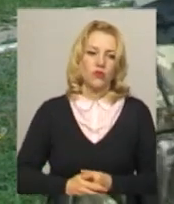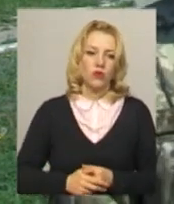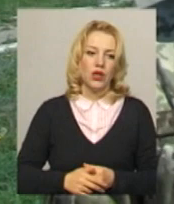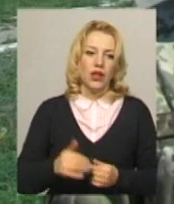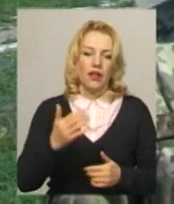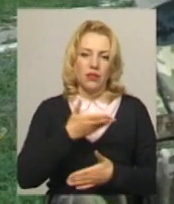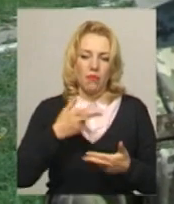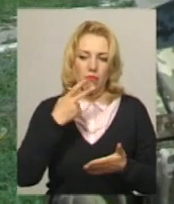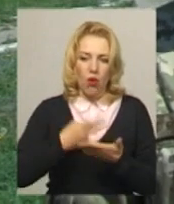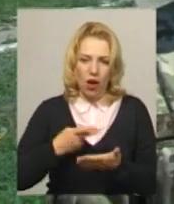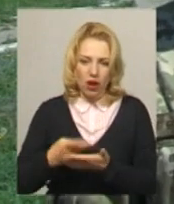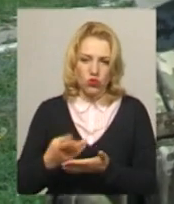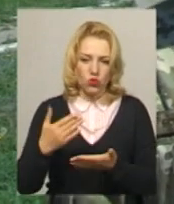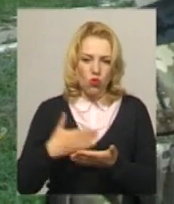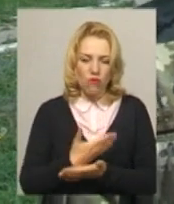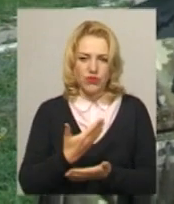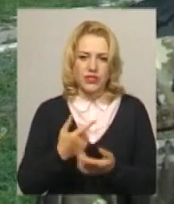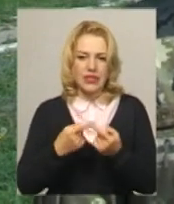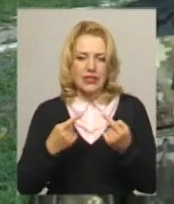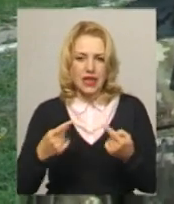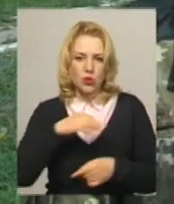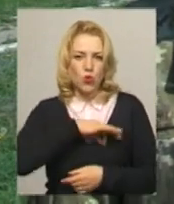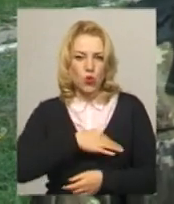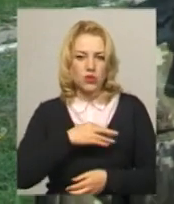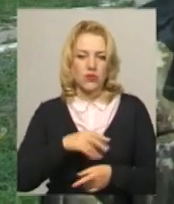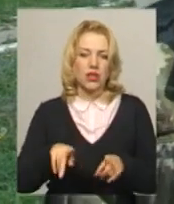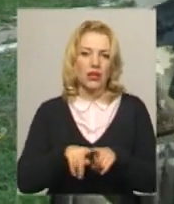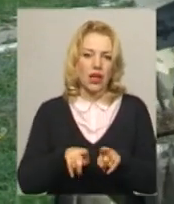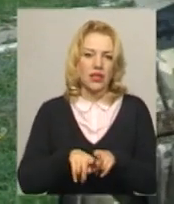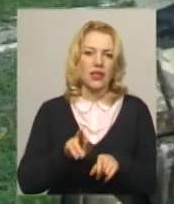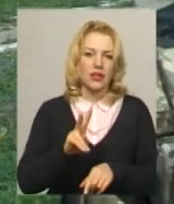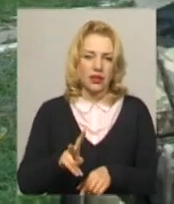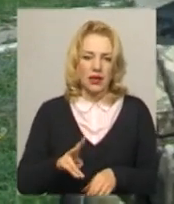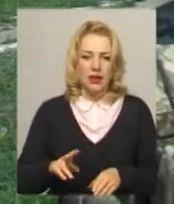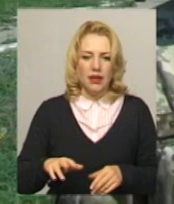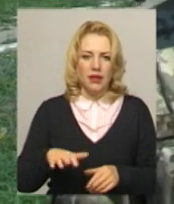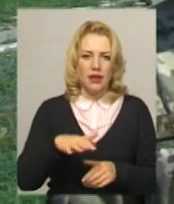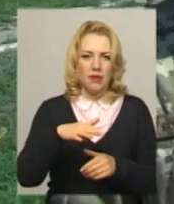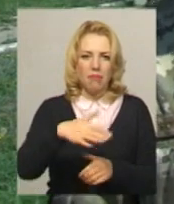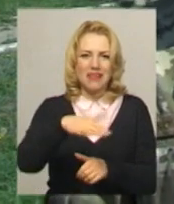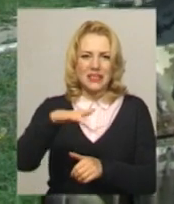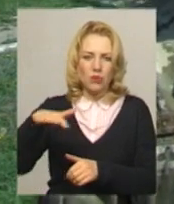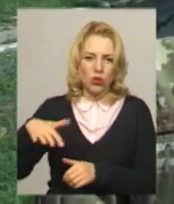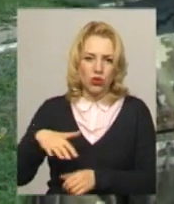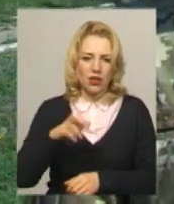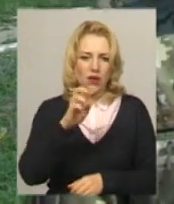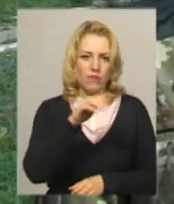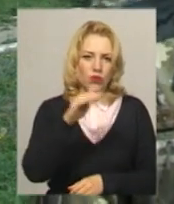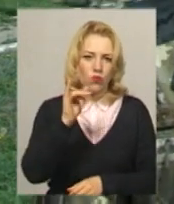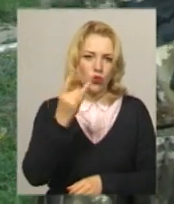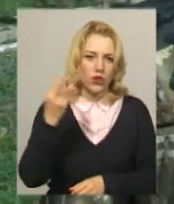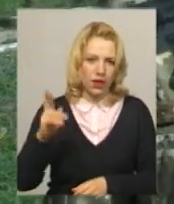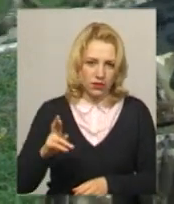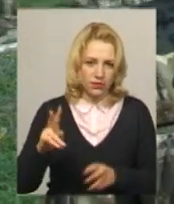Нам показують новітні засоби розвідки, такі як безпілотній комплекс «Фурія».